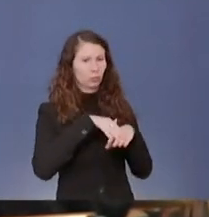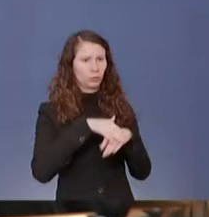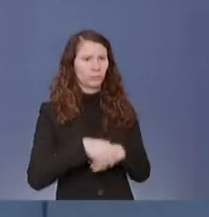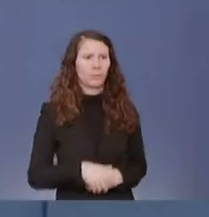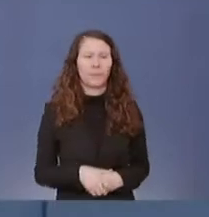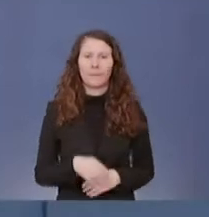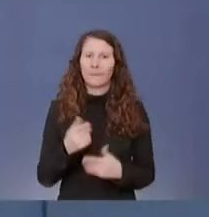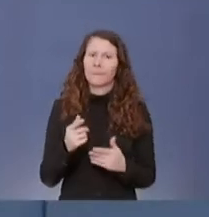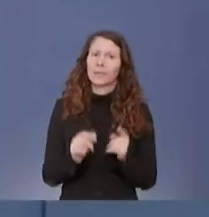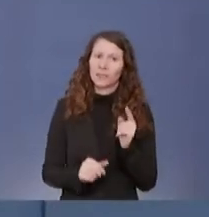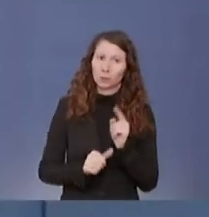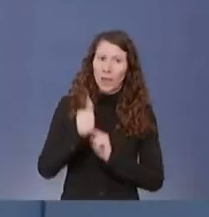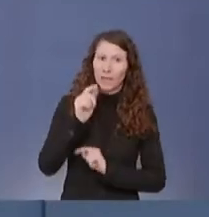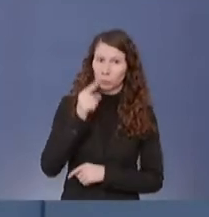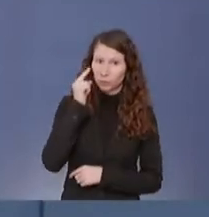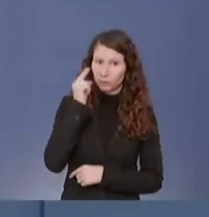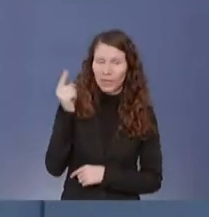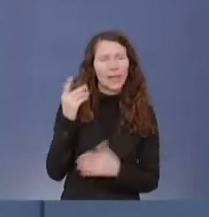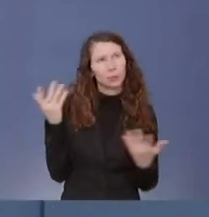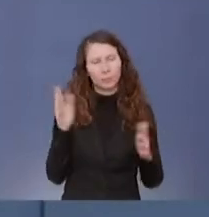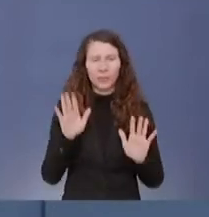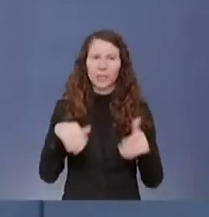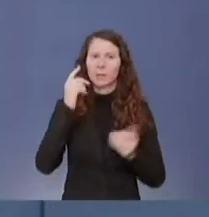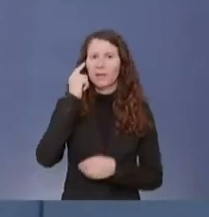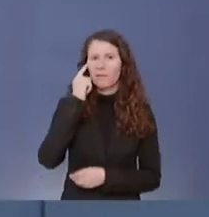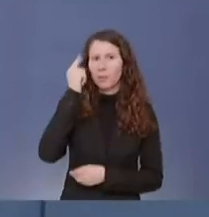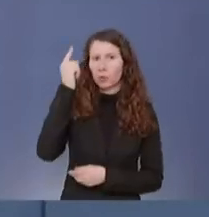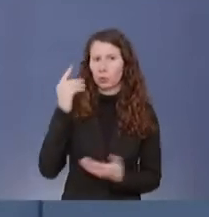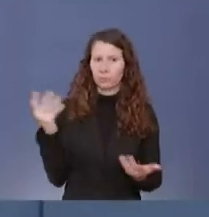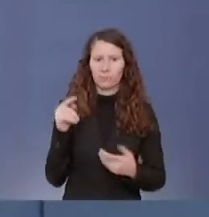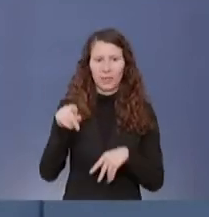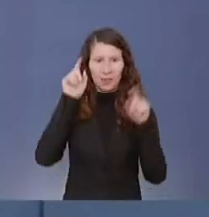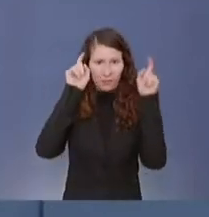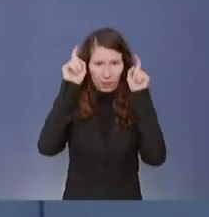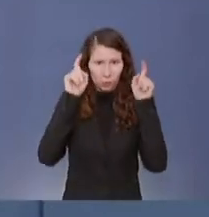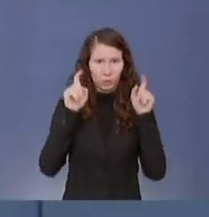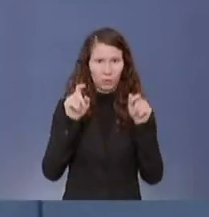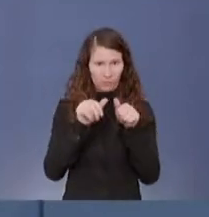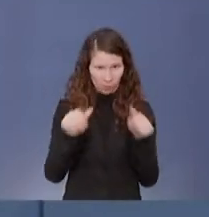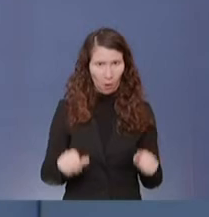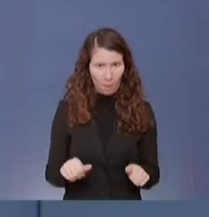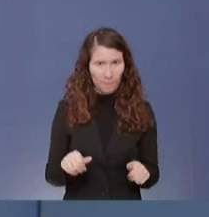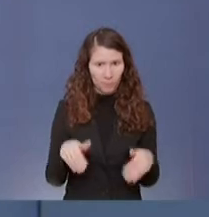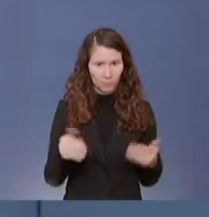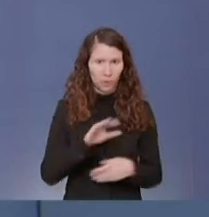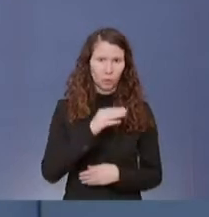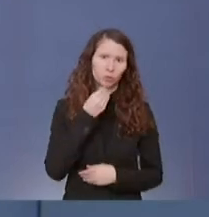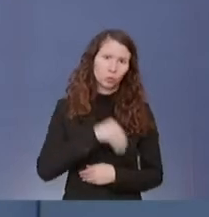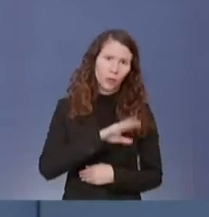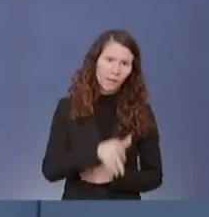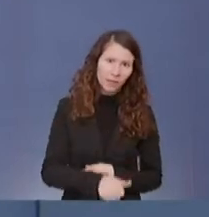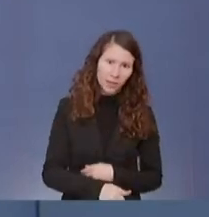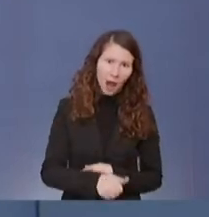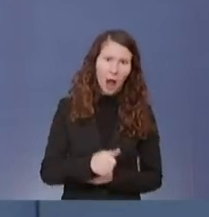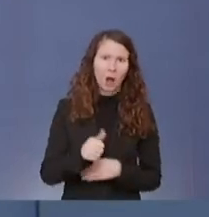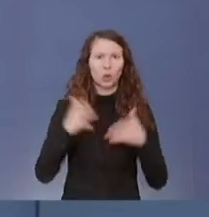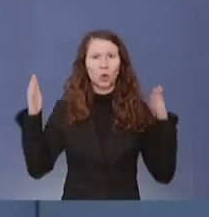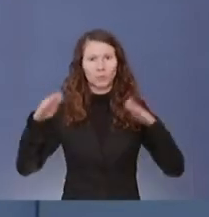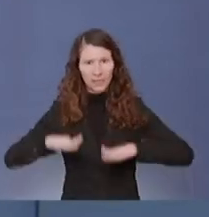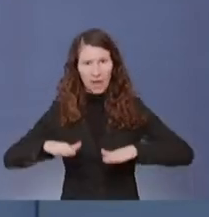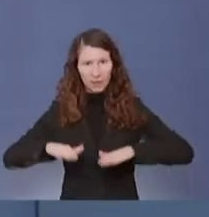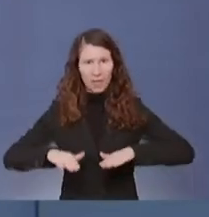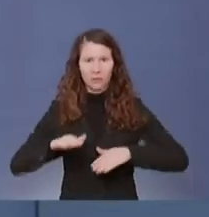müsste man ja erst mal wissen. Also es gibt die Vermutung, dass diese Virusvarianten, wir jetzt in Südafrika und Großbritannien gesehen haben,